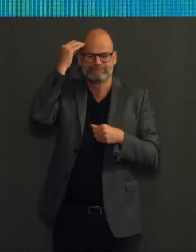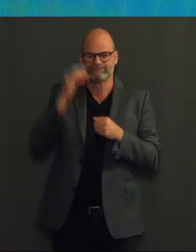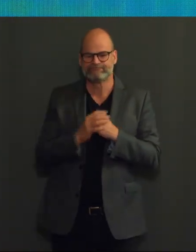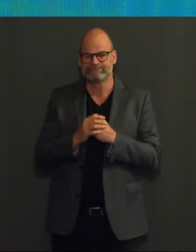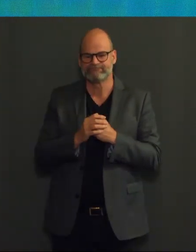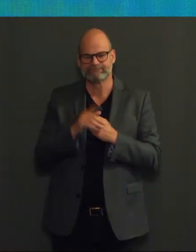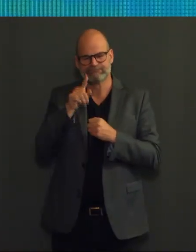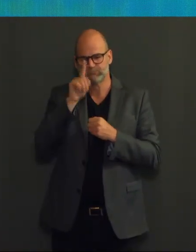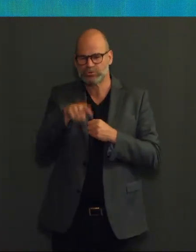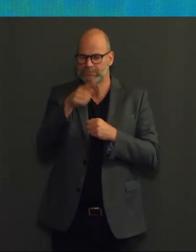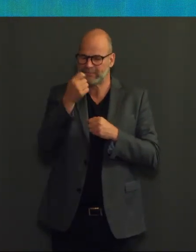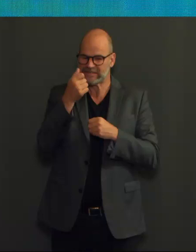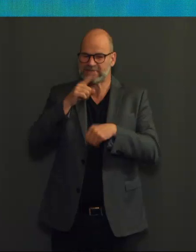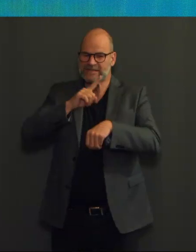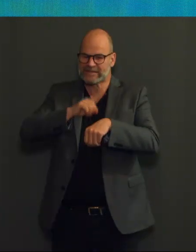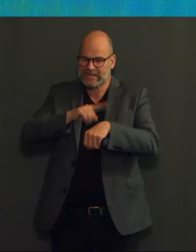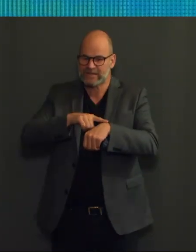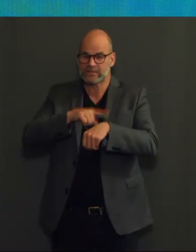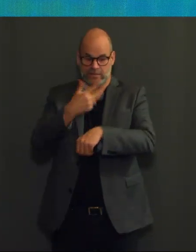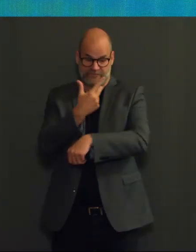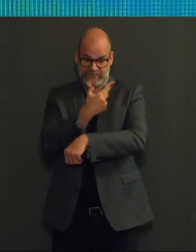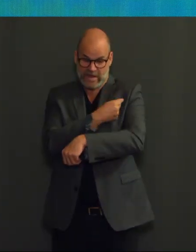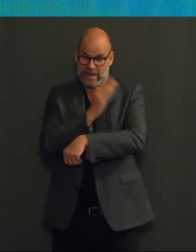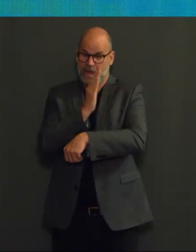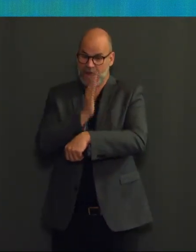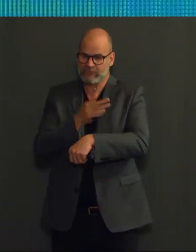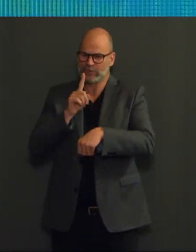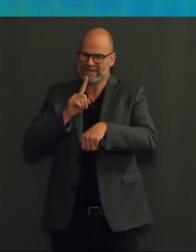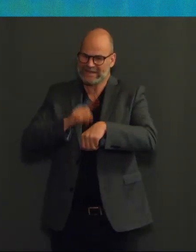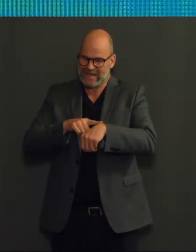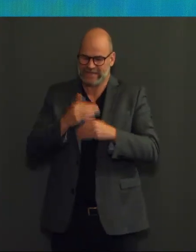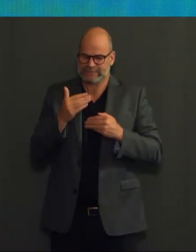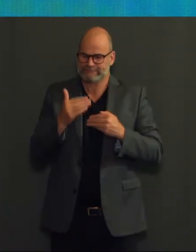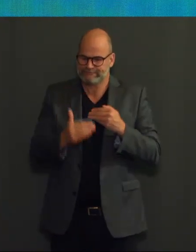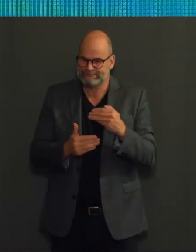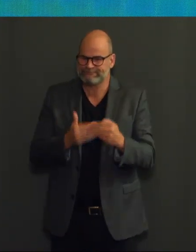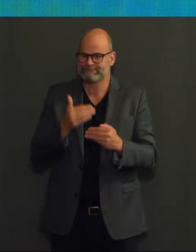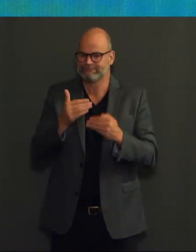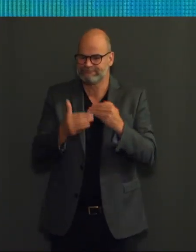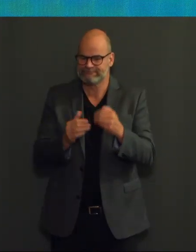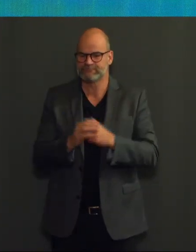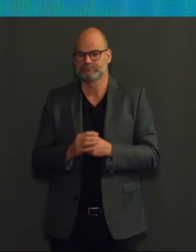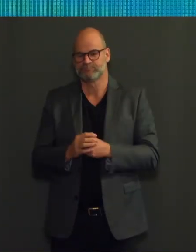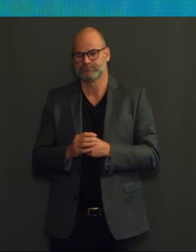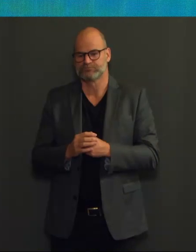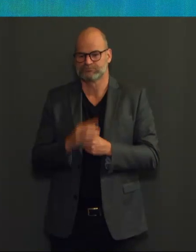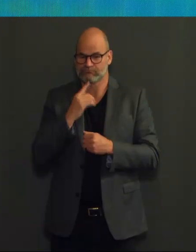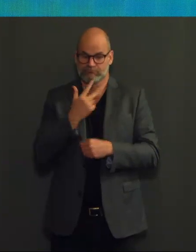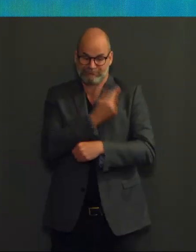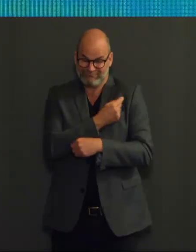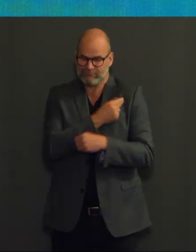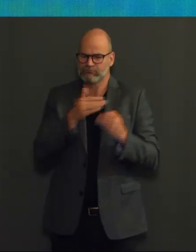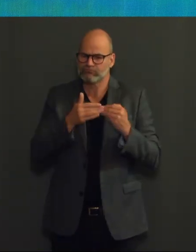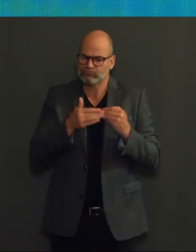Vermijd dus een besmetting in die eerste twee tot drie weken na de vaccinatie en geef het vaccin de kans